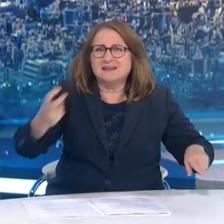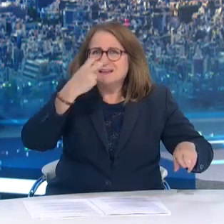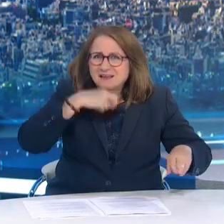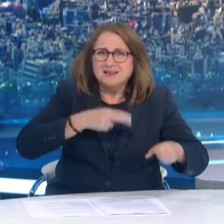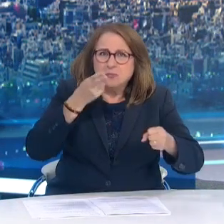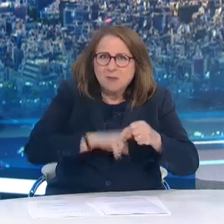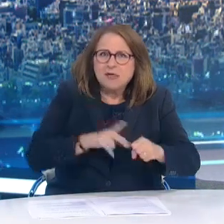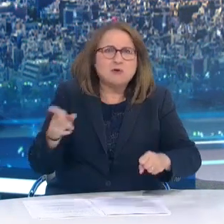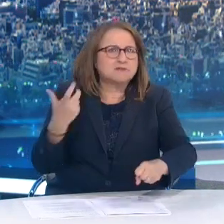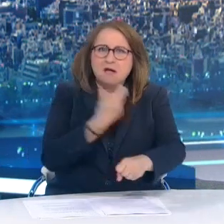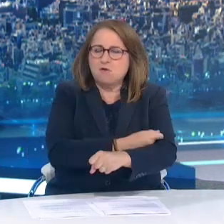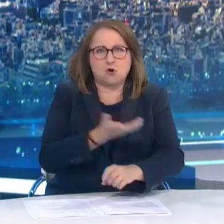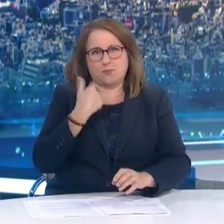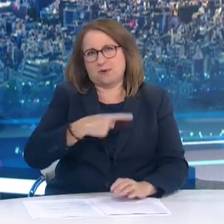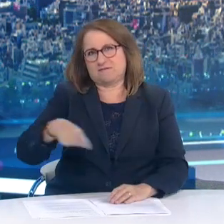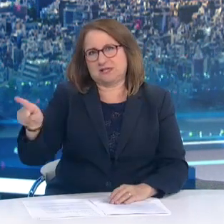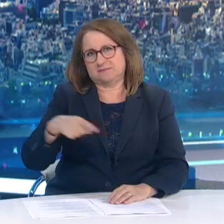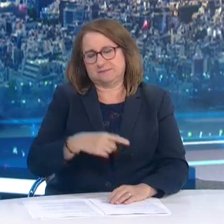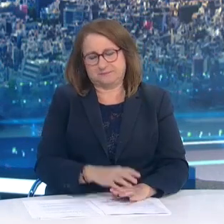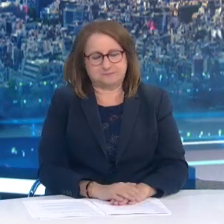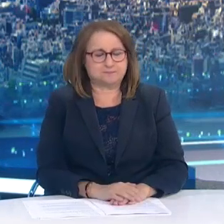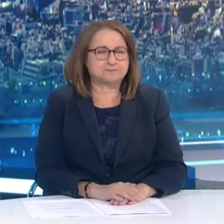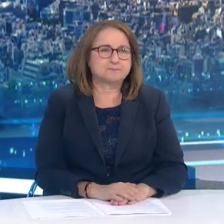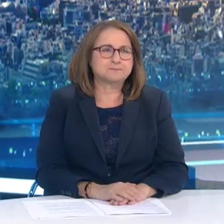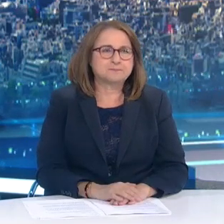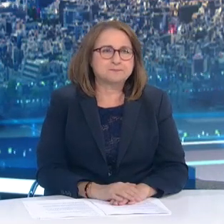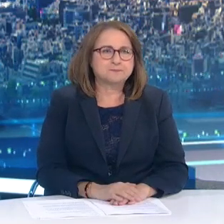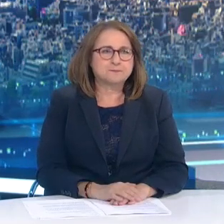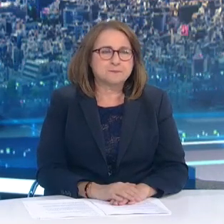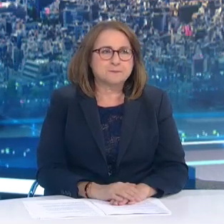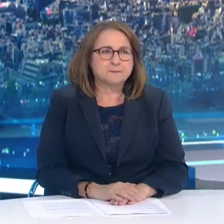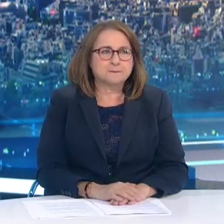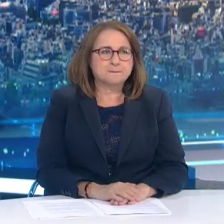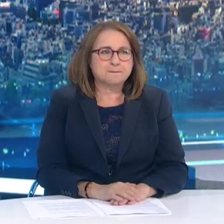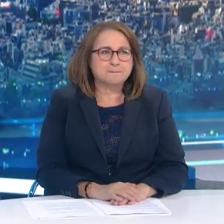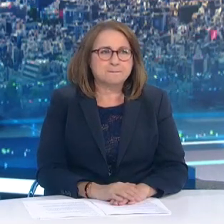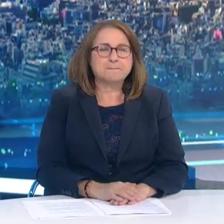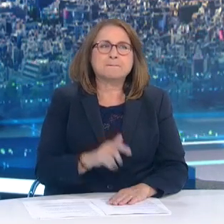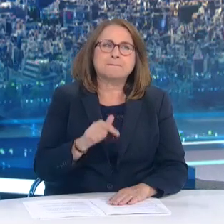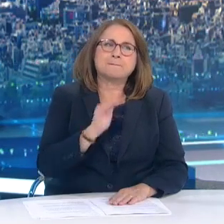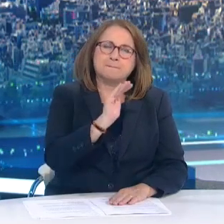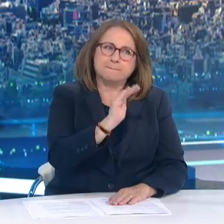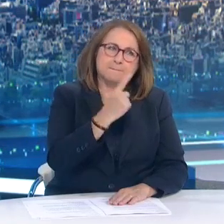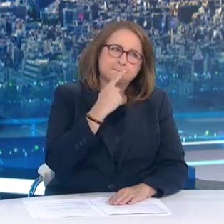Στον αναπληρωτή υπουργογείας Κύριε Κοντοζαμάνη, ο πρόεδρος της Ποεδίν σήμερα